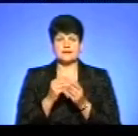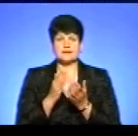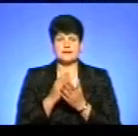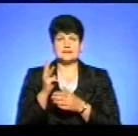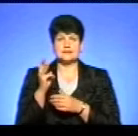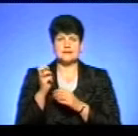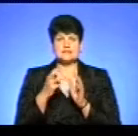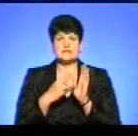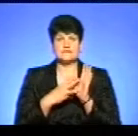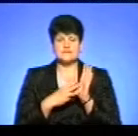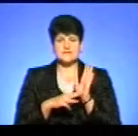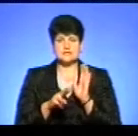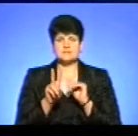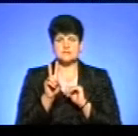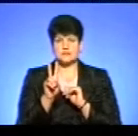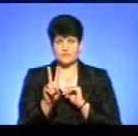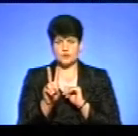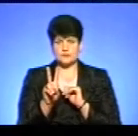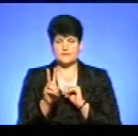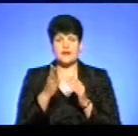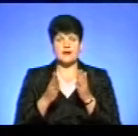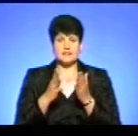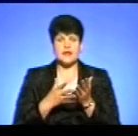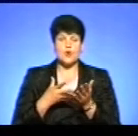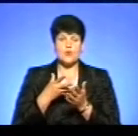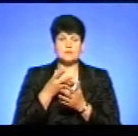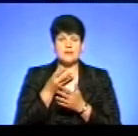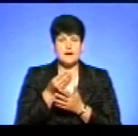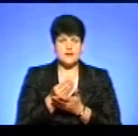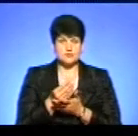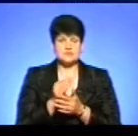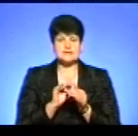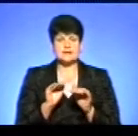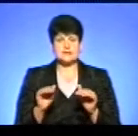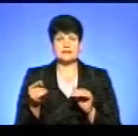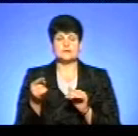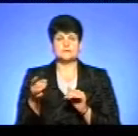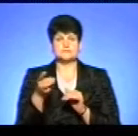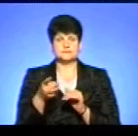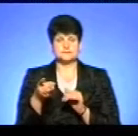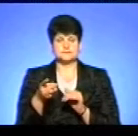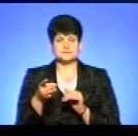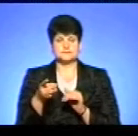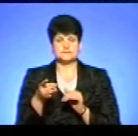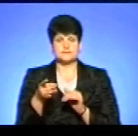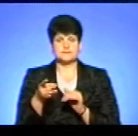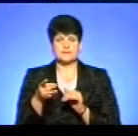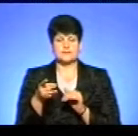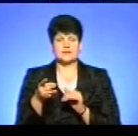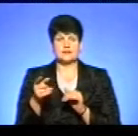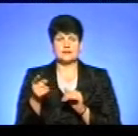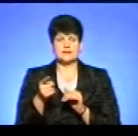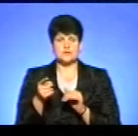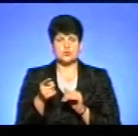382, проте оплату за дітей Тернопільського району Тернопільська